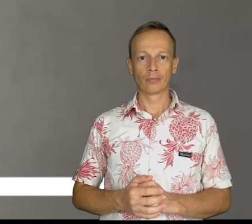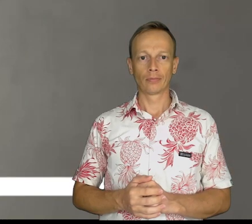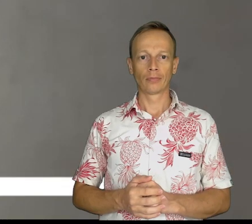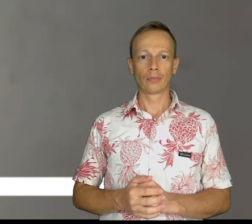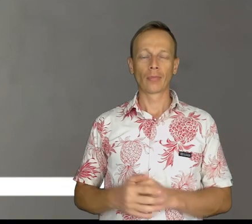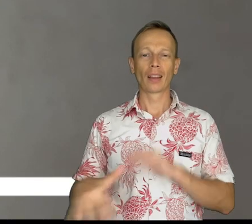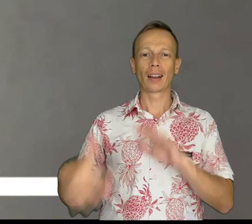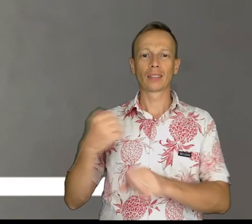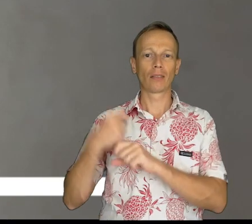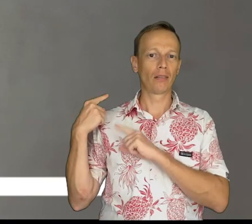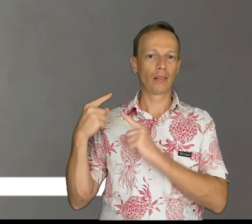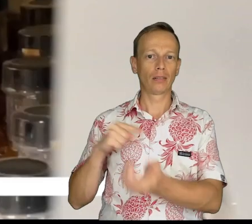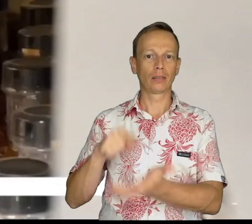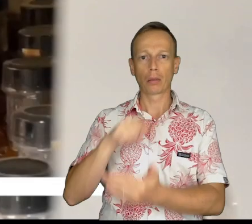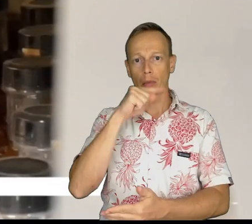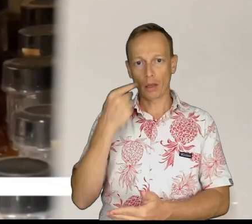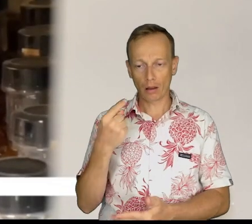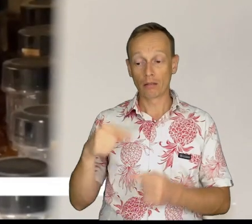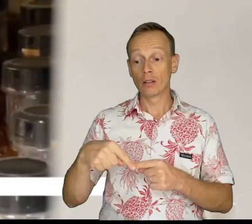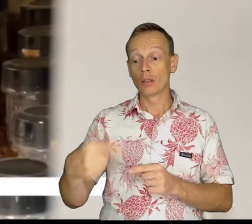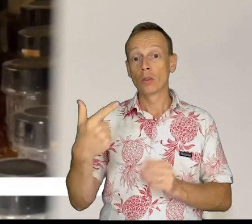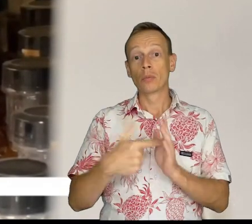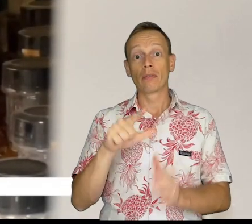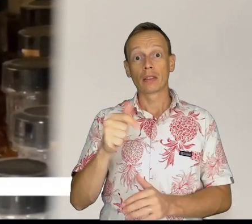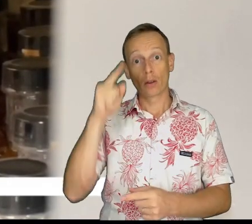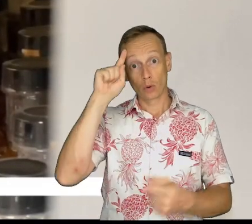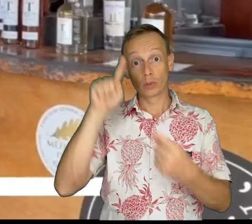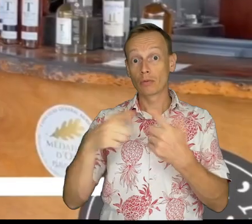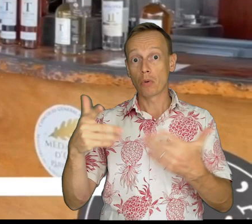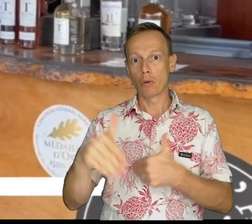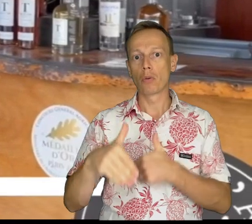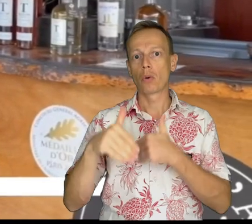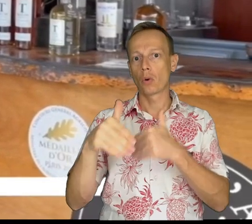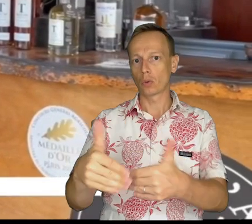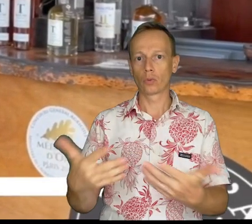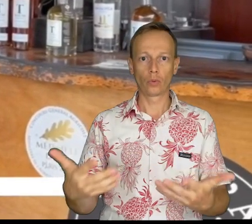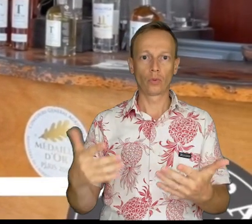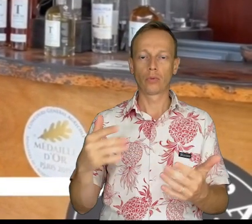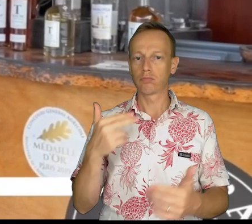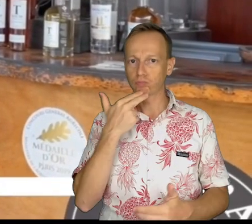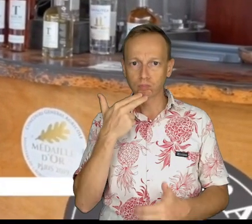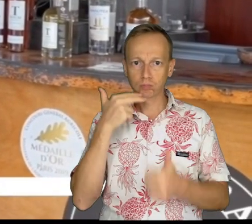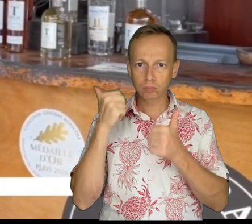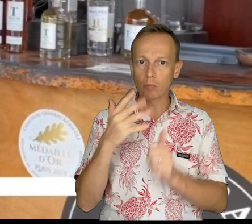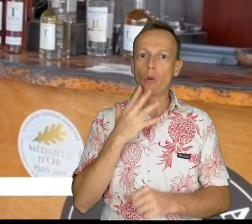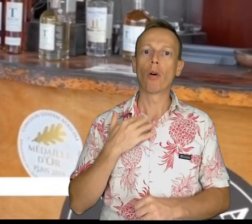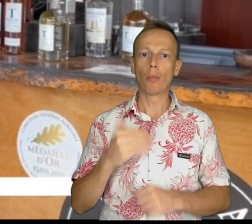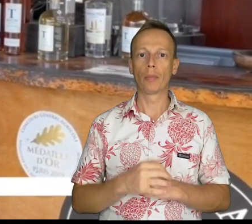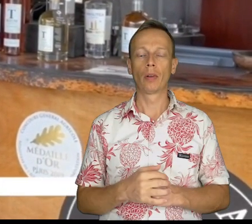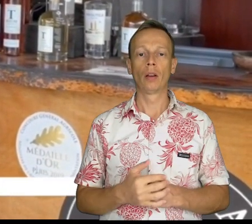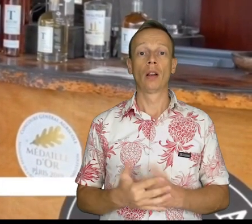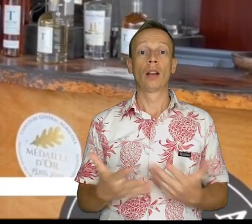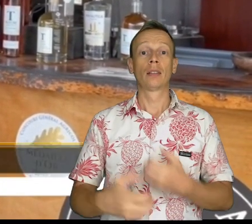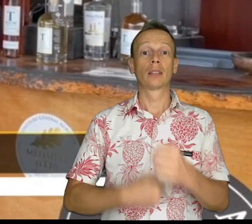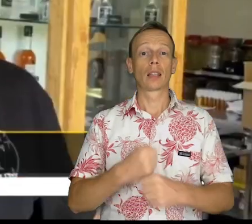Après 15 ans sur Ta'a, l'objectif pour 2021, c'est de continuer. A produire des produits de qualité. Notre objectif pour